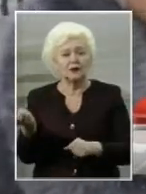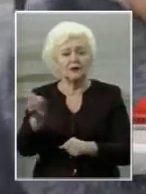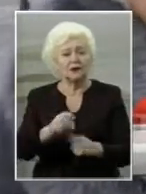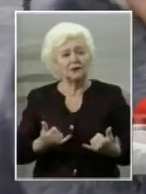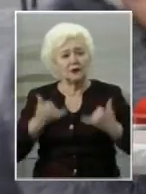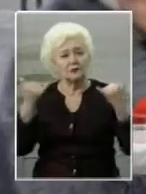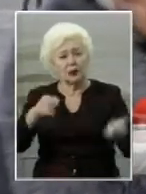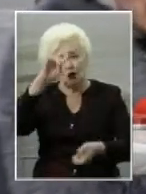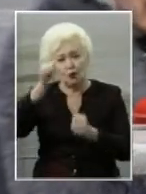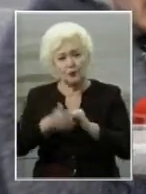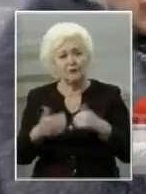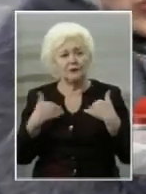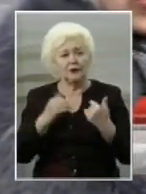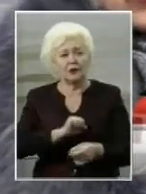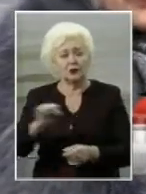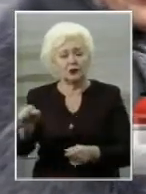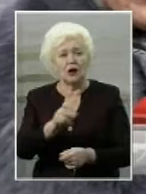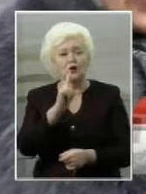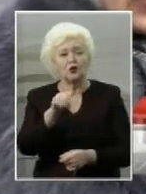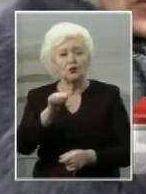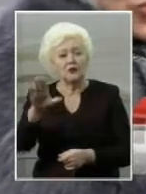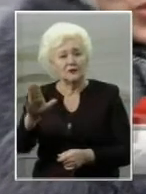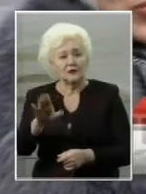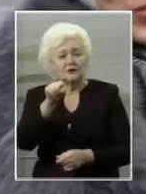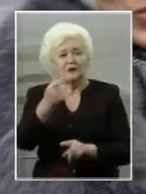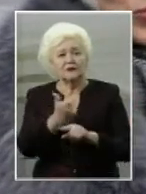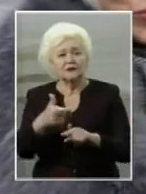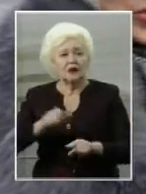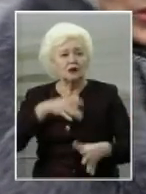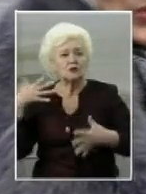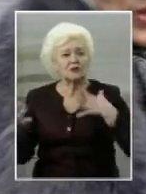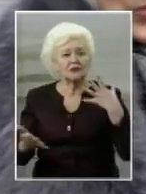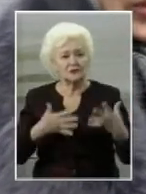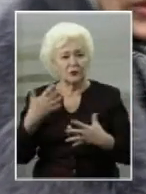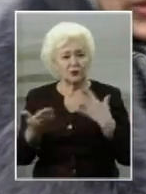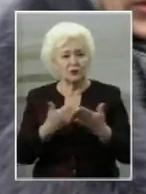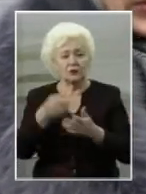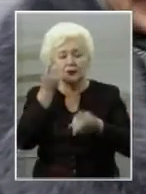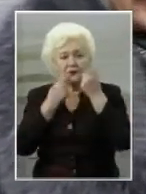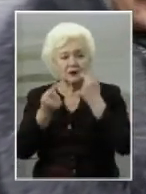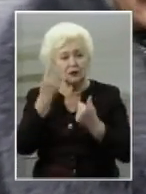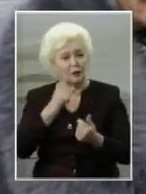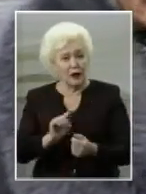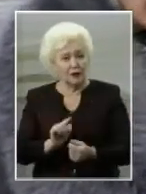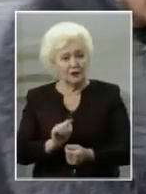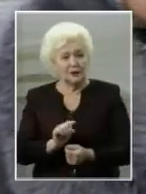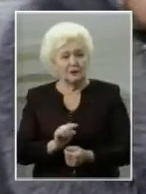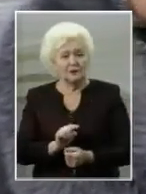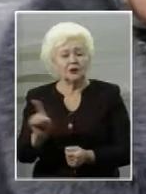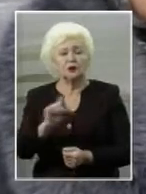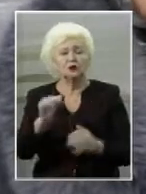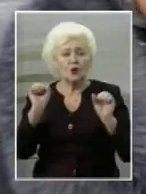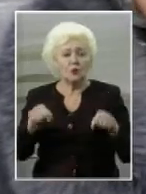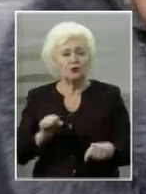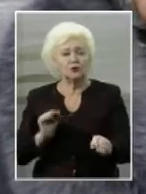вшанувати пам'ять наших героїв, крутівців. Це дуже зворушило, я навіть розплакалася. Ну, що я